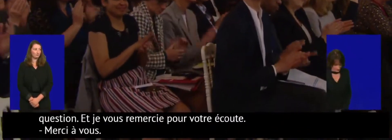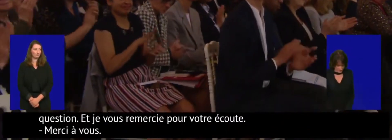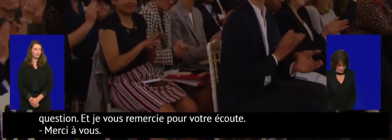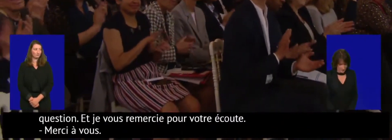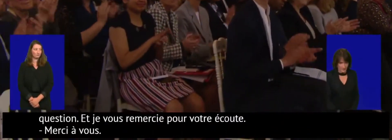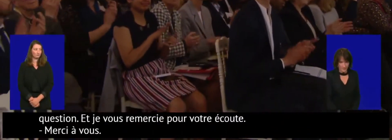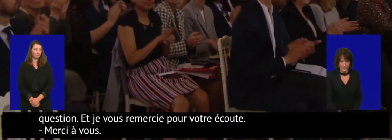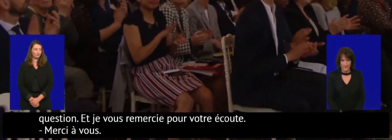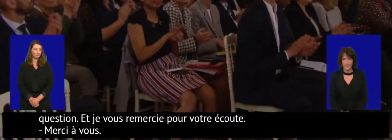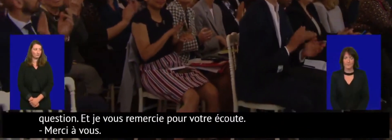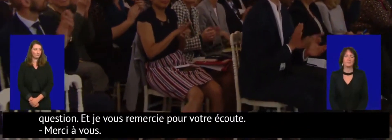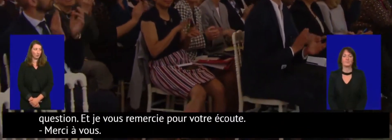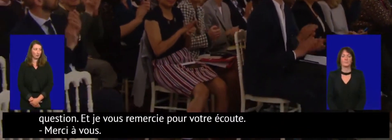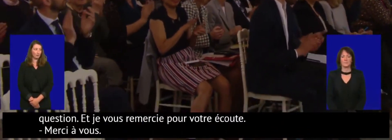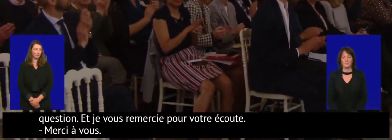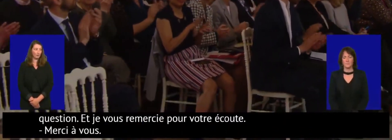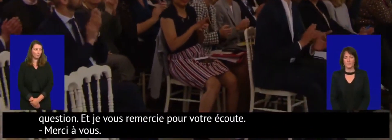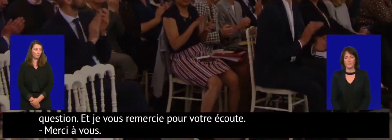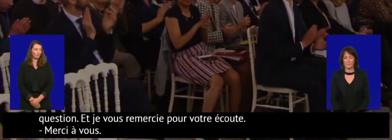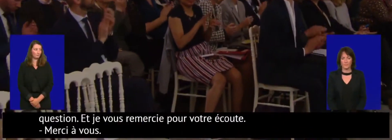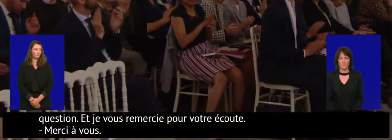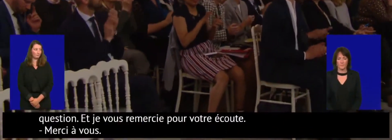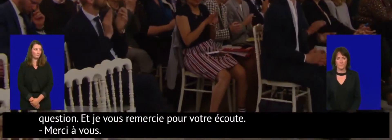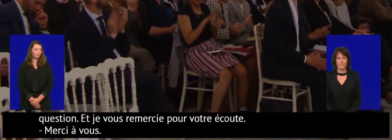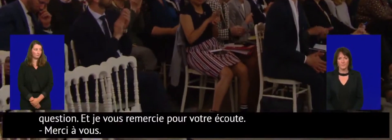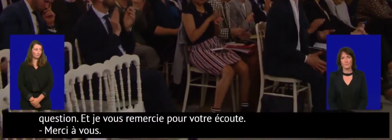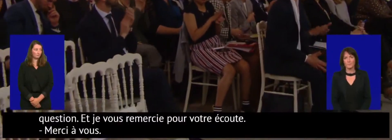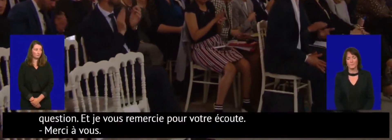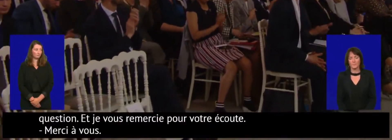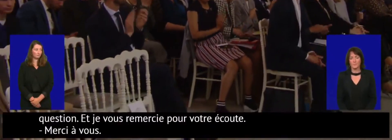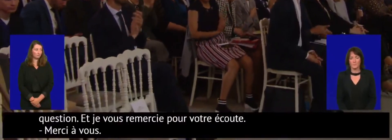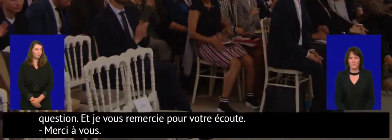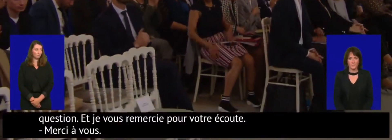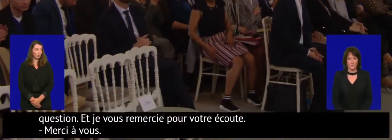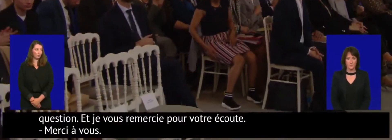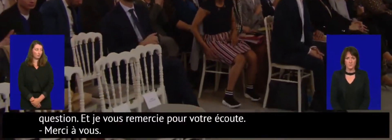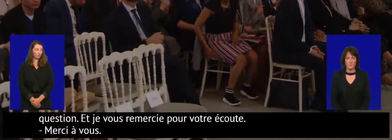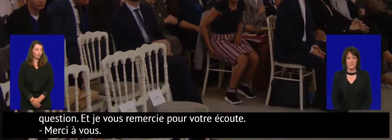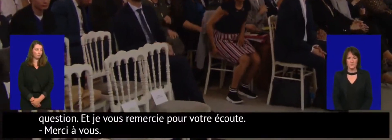Applaudissements Je vous remercie pour votre écoute. Applaudissements Applaudissements Je vous remercie